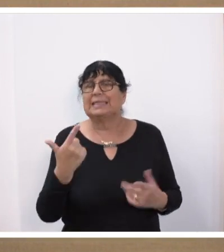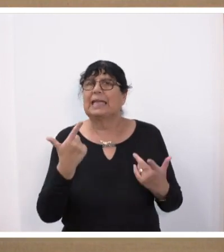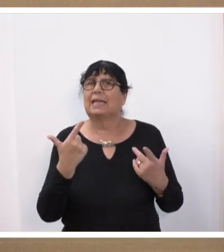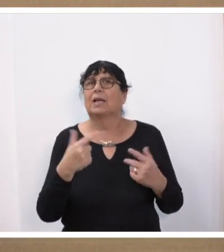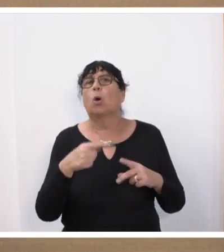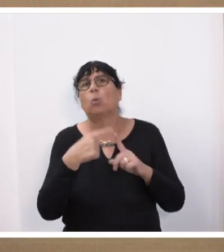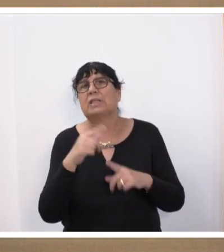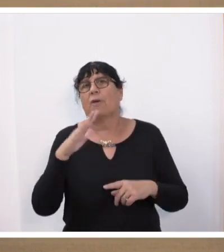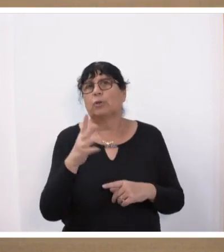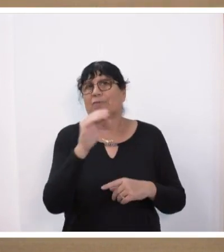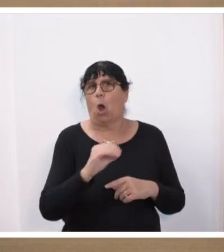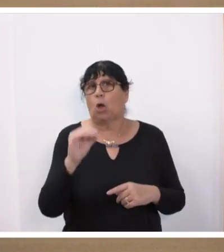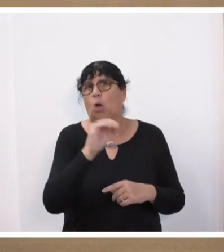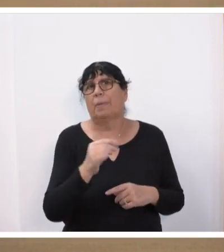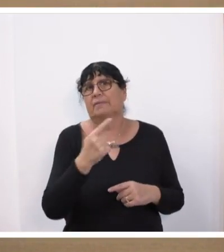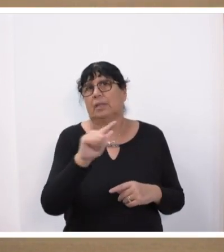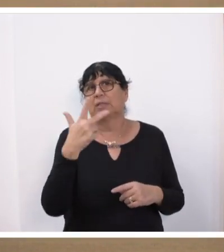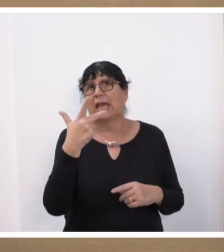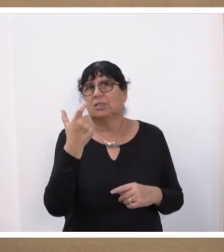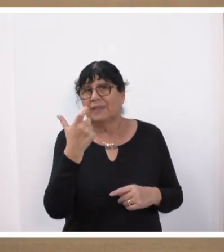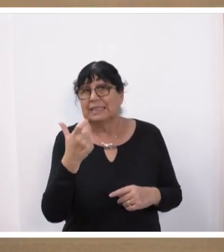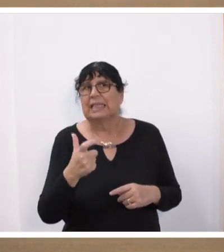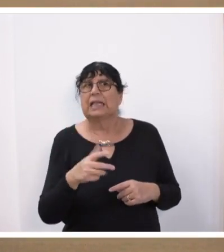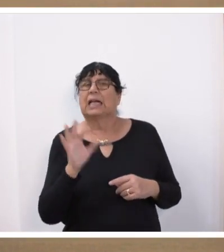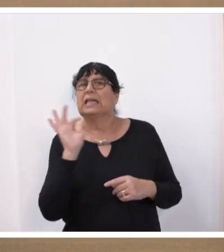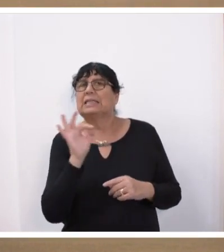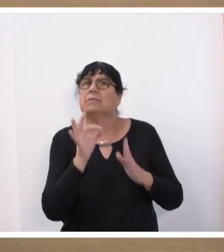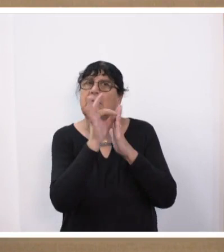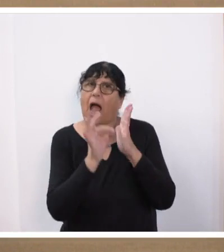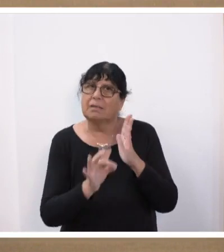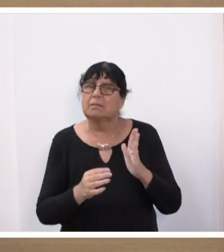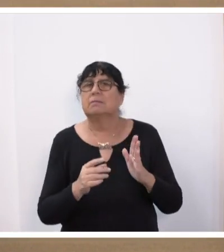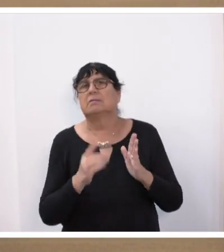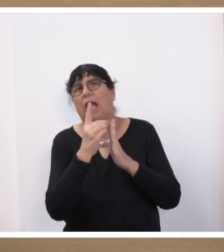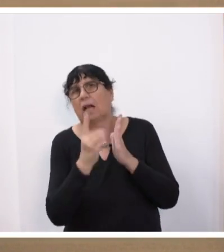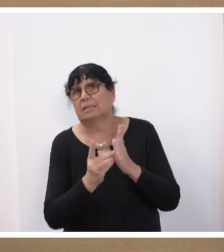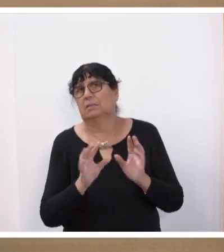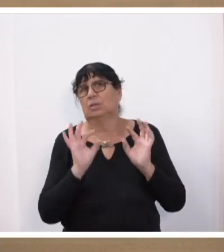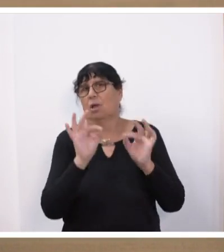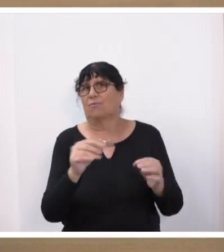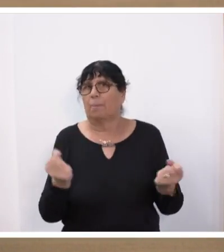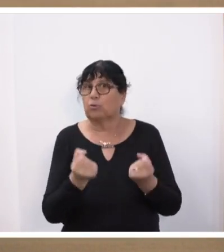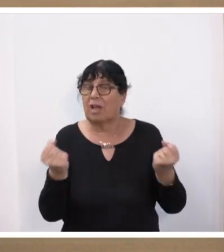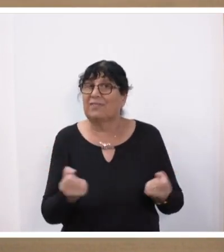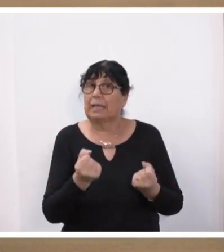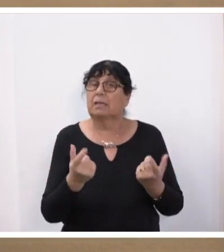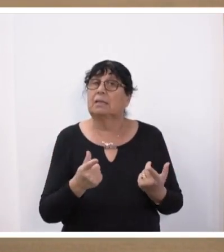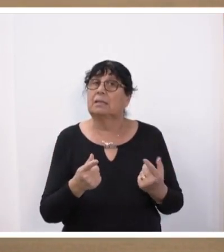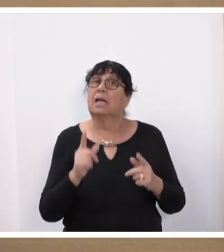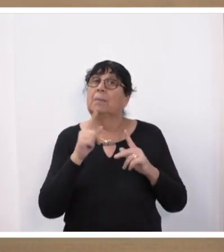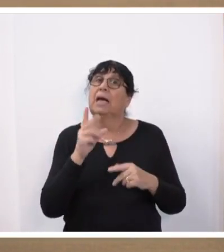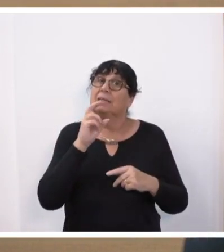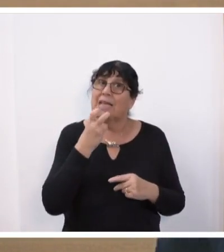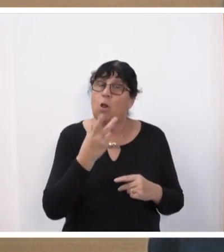.2023 sind die Daten, sie sind die Wegmarken dafür, was die Beschäftigten, was aber auch die Saläuerinnen und Saläuer